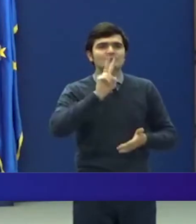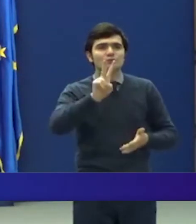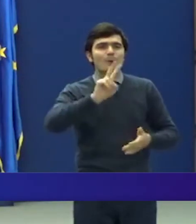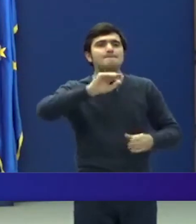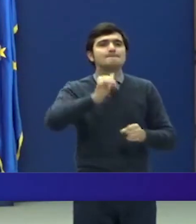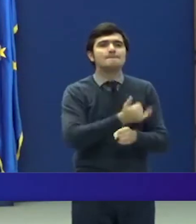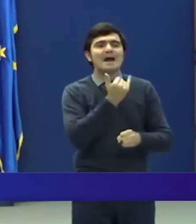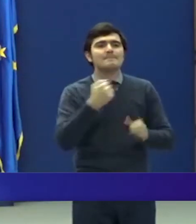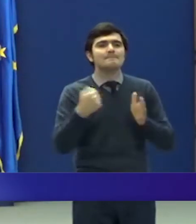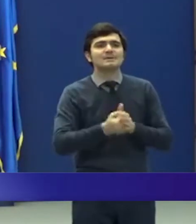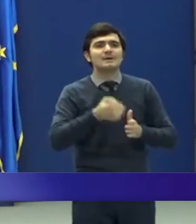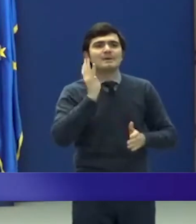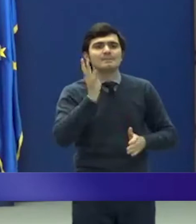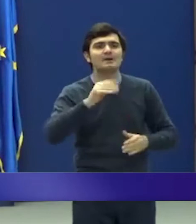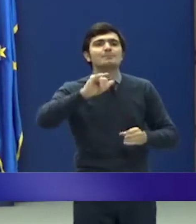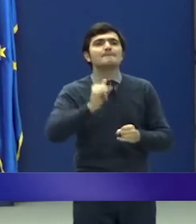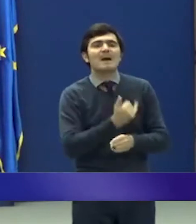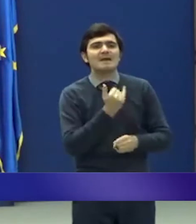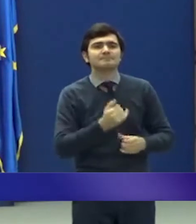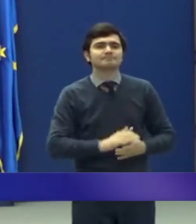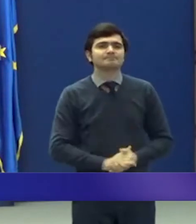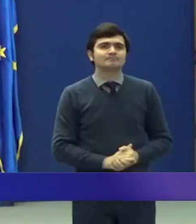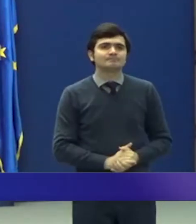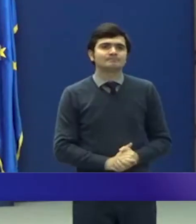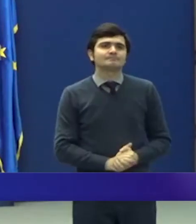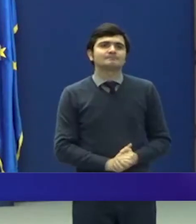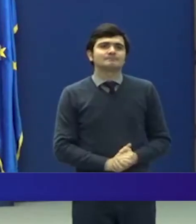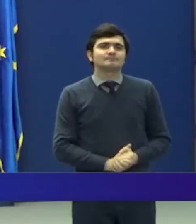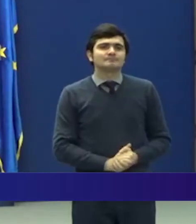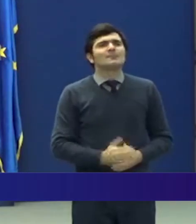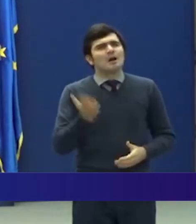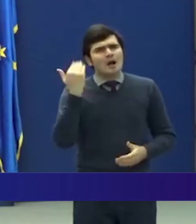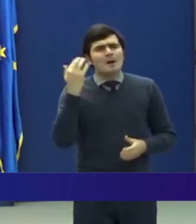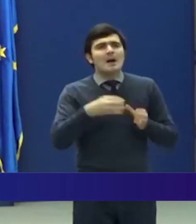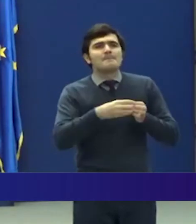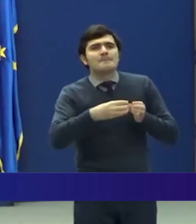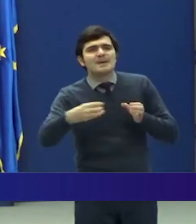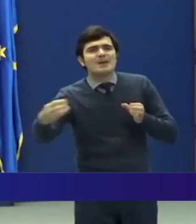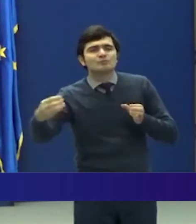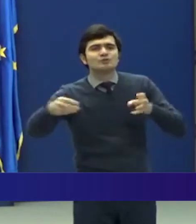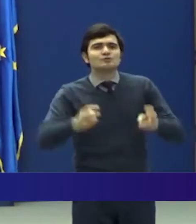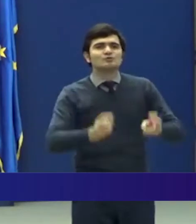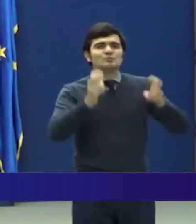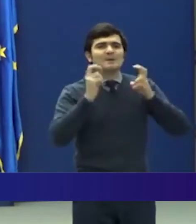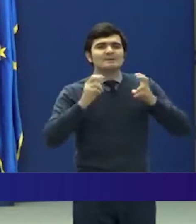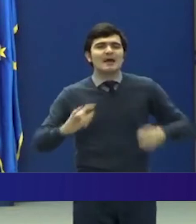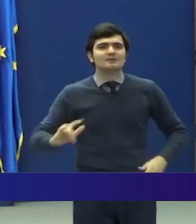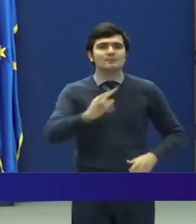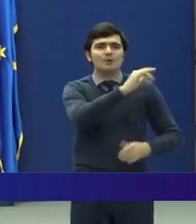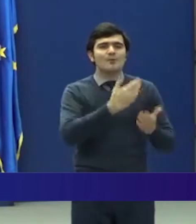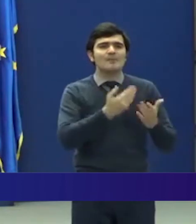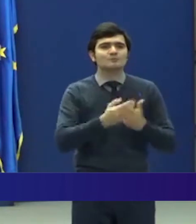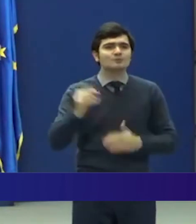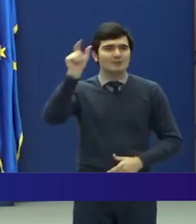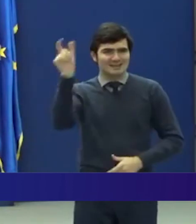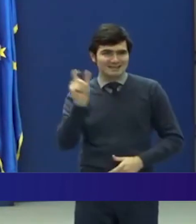data de 14 mai, inclusiv. Am mai prelungit suspendarea zborurilor spre